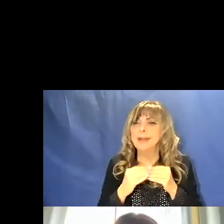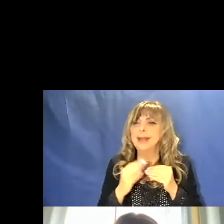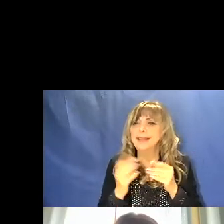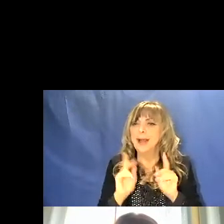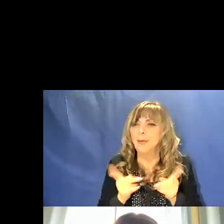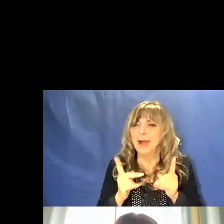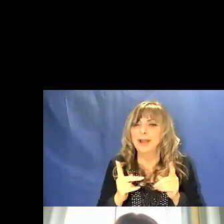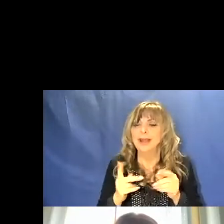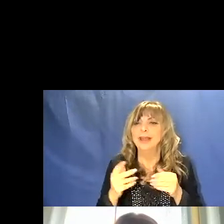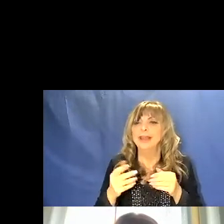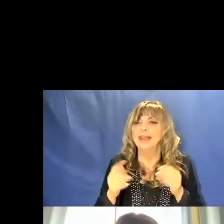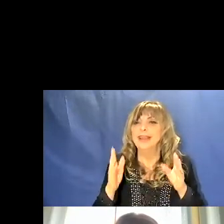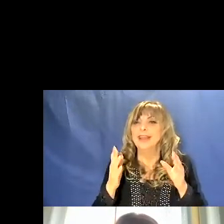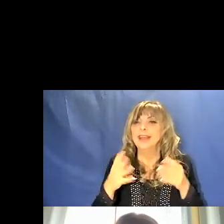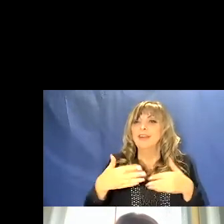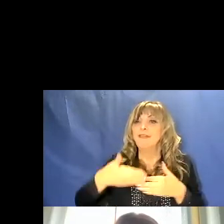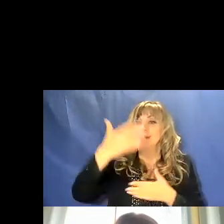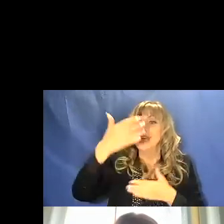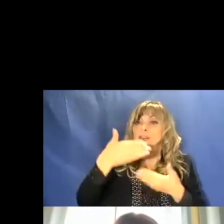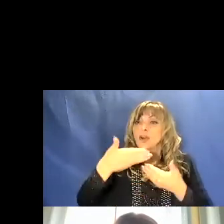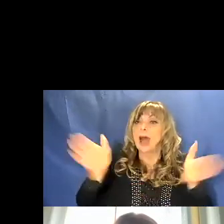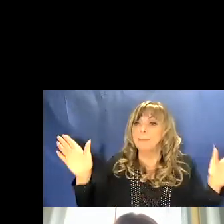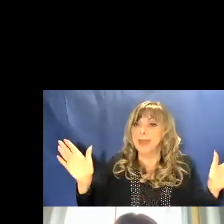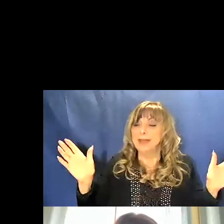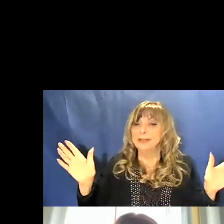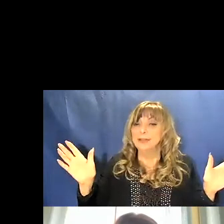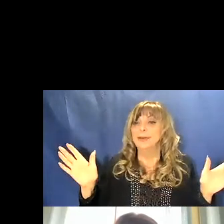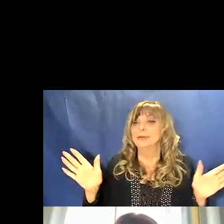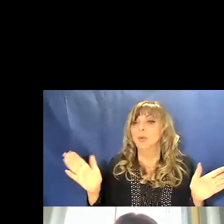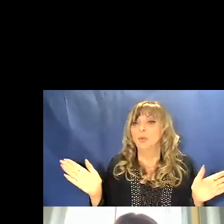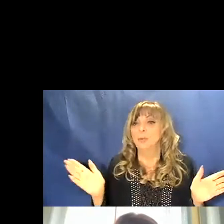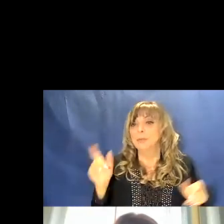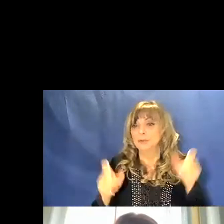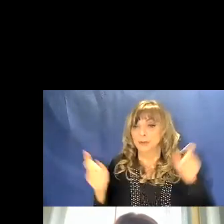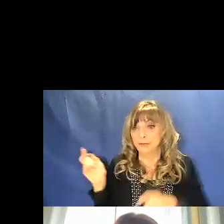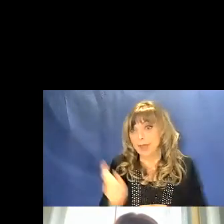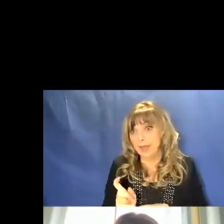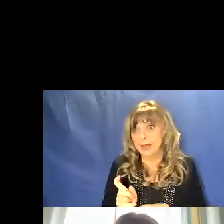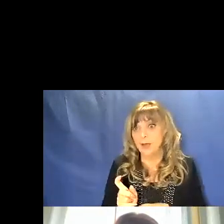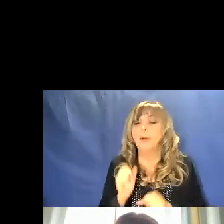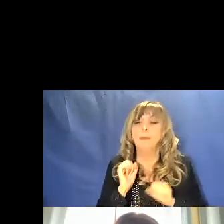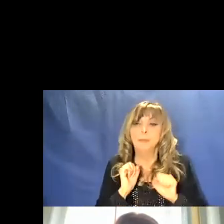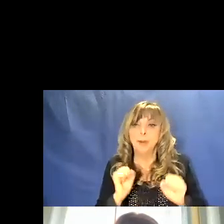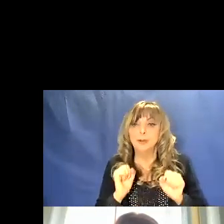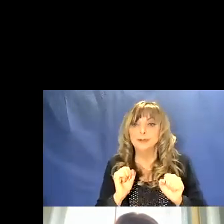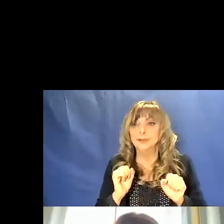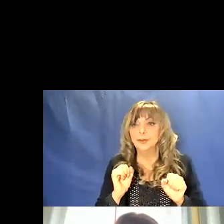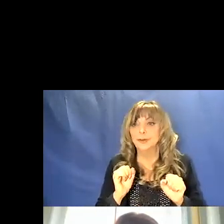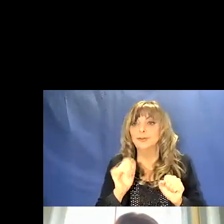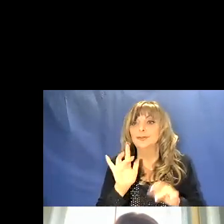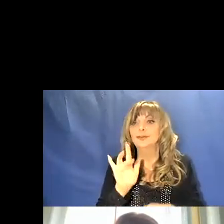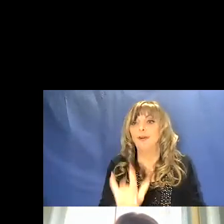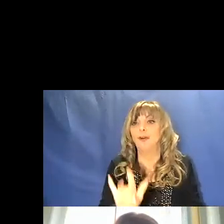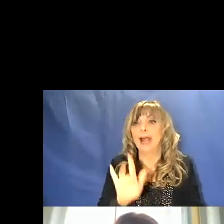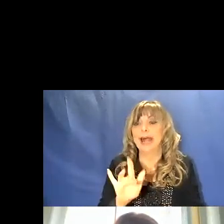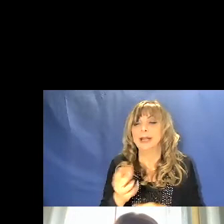aperte laddove i visitatori possono non sempre ma in alcuni casi toccare